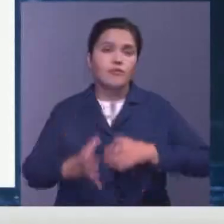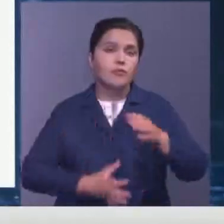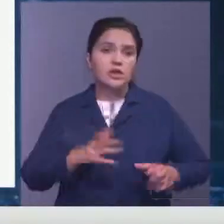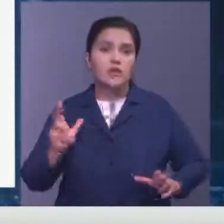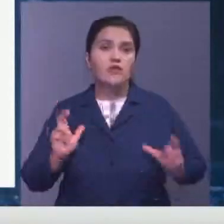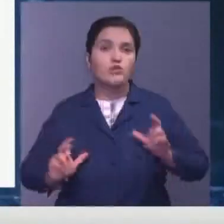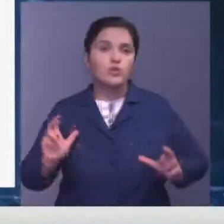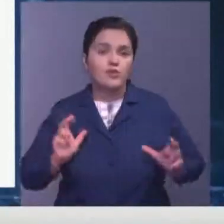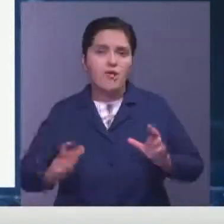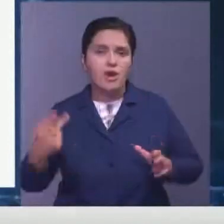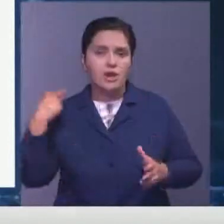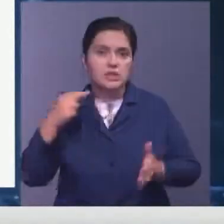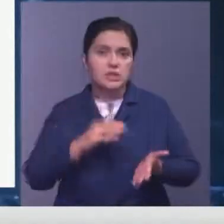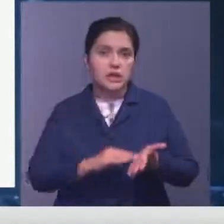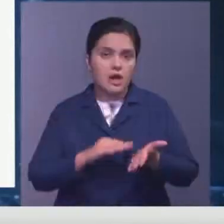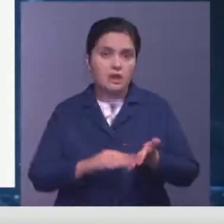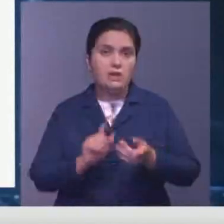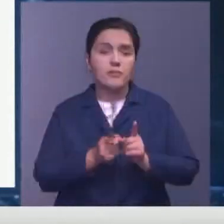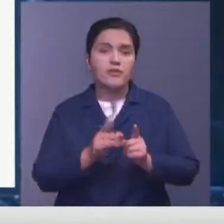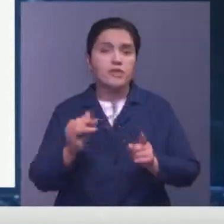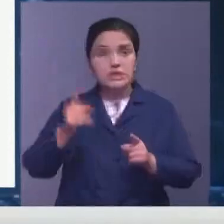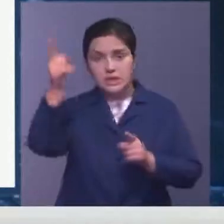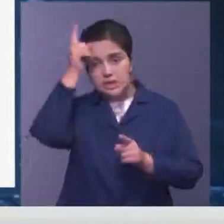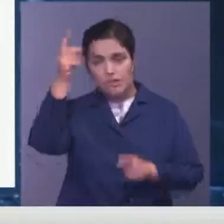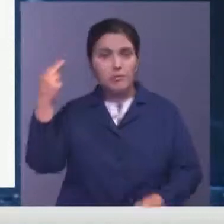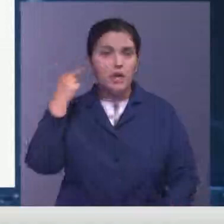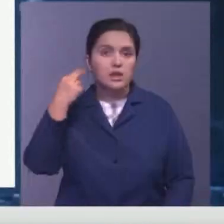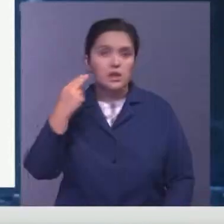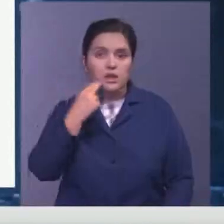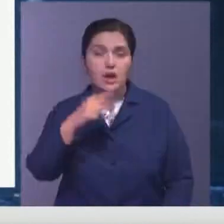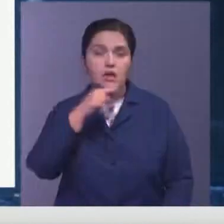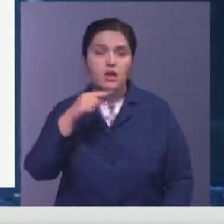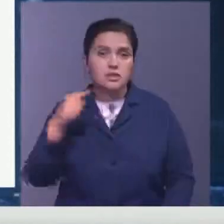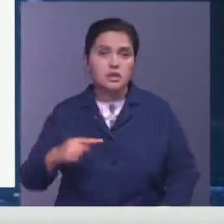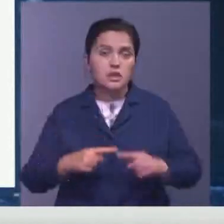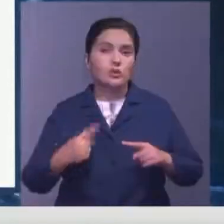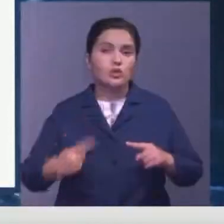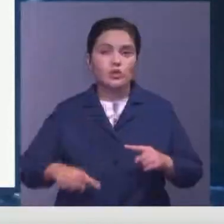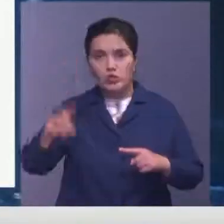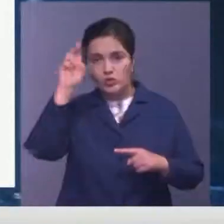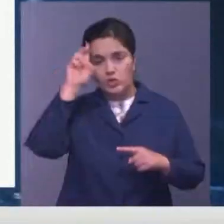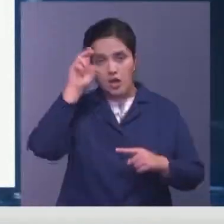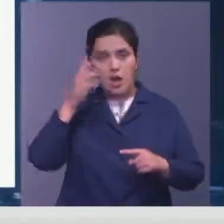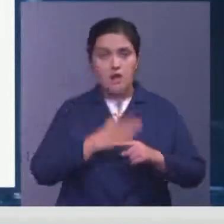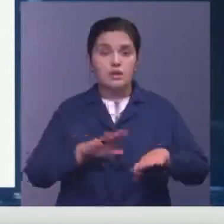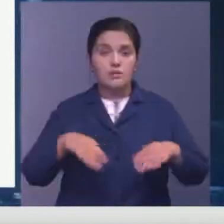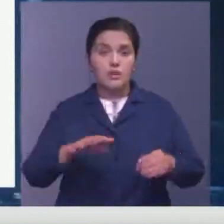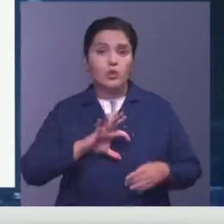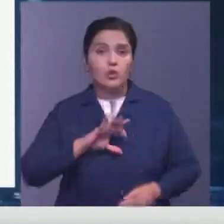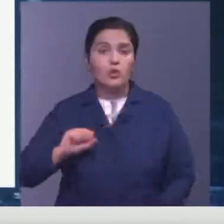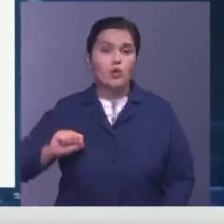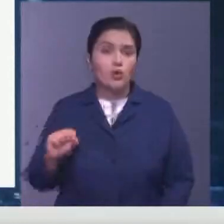представители мировых вузов и академий, литераторы, переводчики из Германии, Китая, России и других стран.